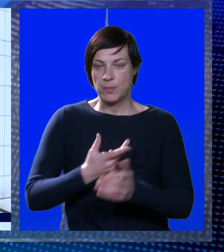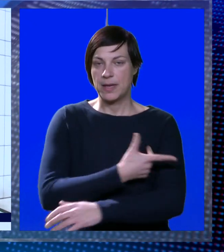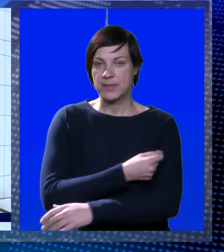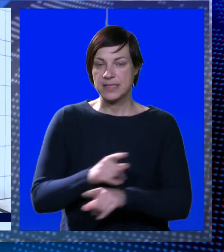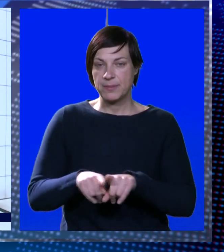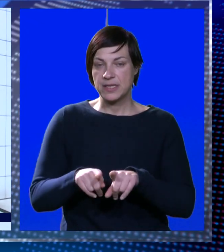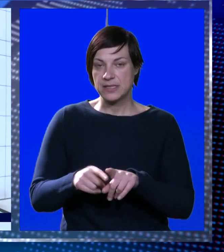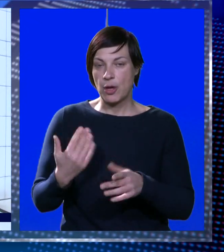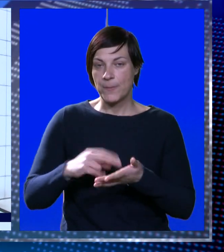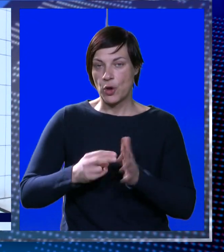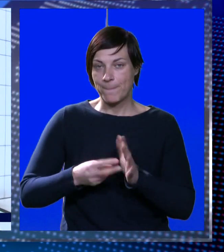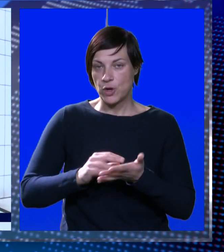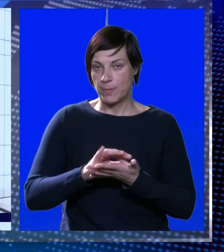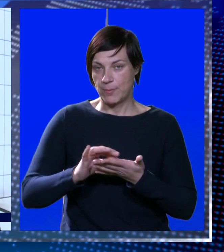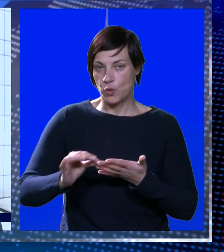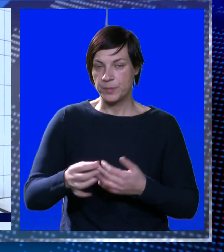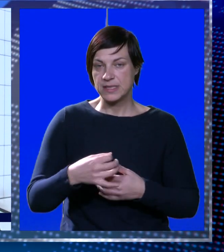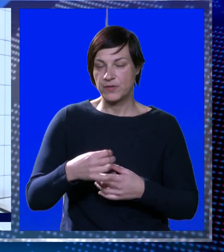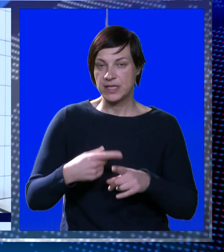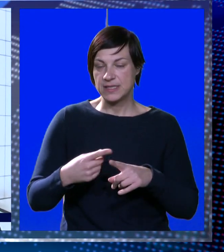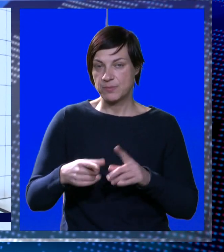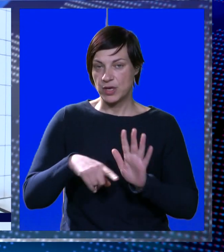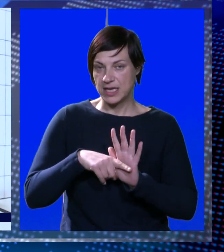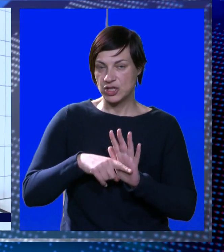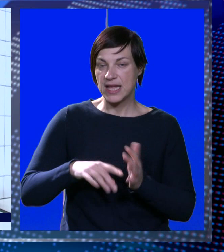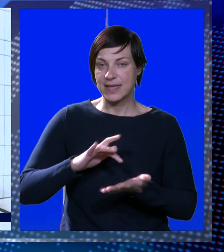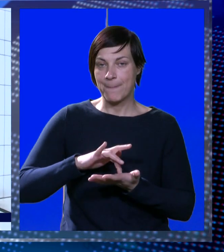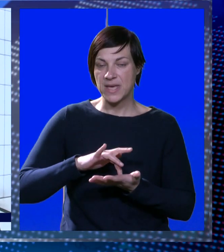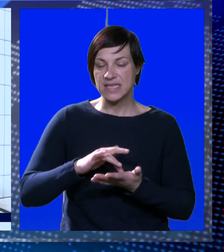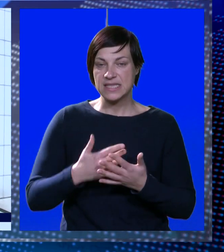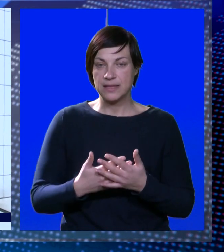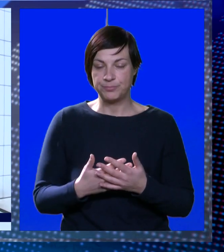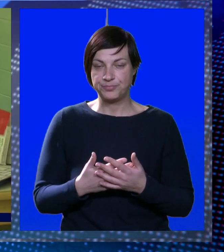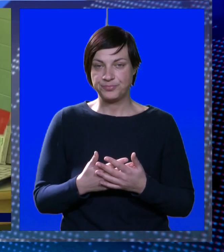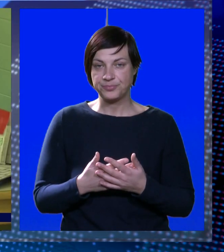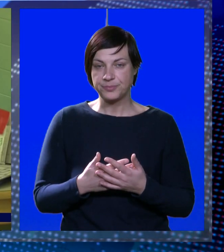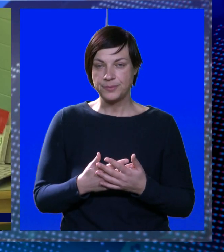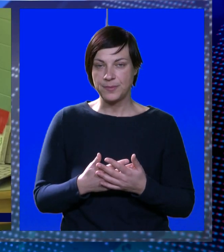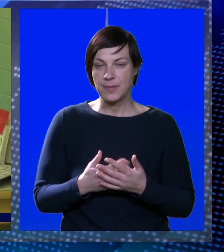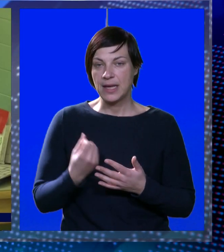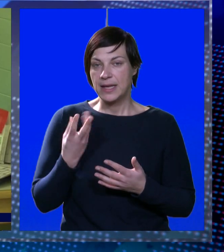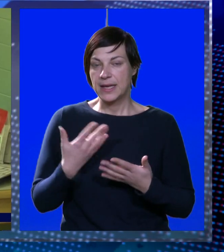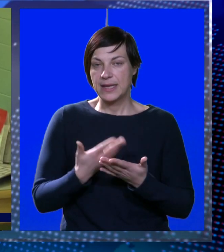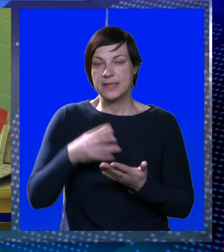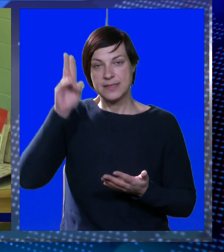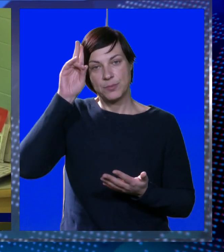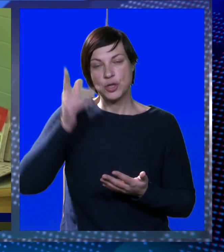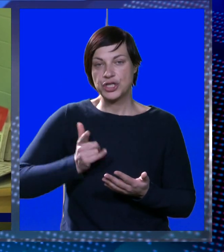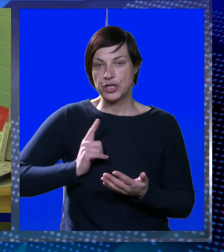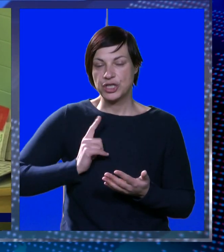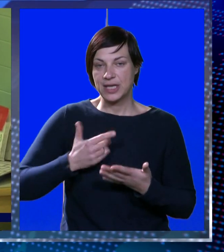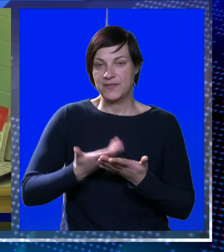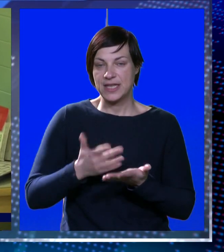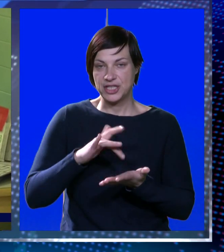ikakvih problema. Isto je bio problem upisao u Vrtić. Zbog nedostatka mjesta? Zbog nedostatka mjesta. A kada se može